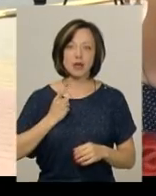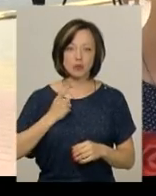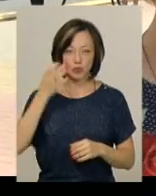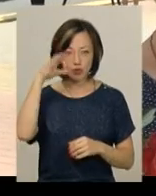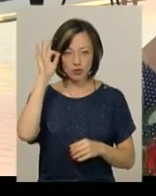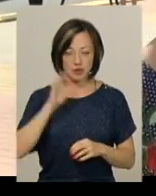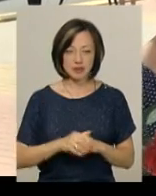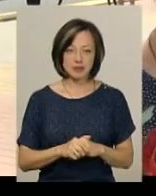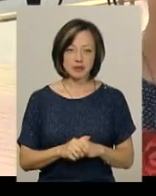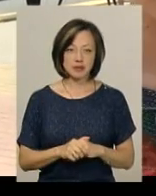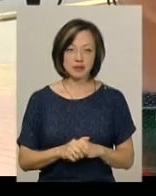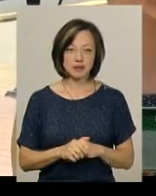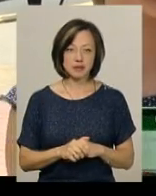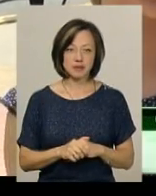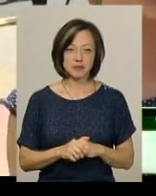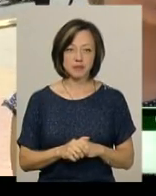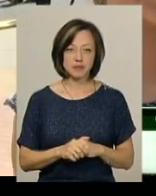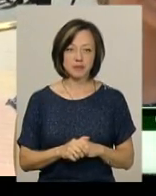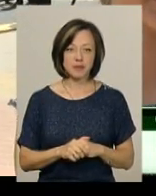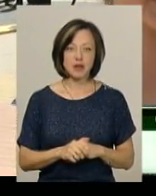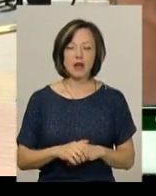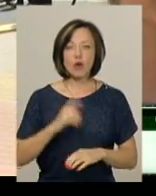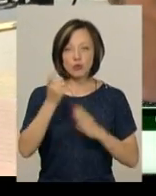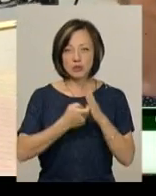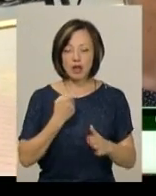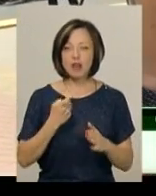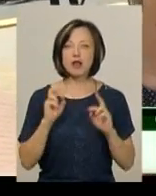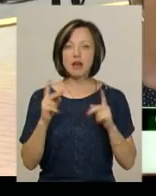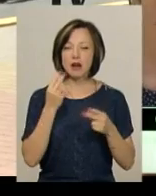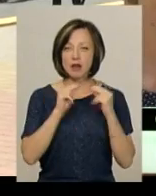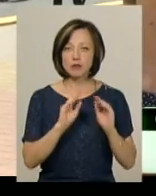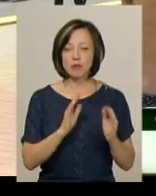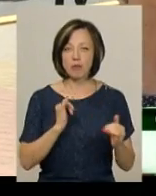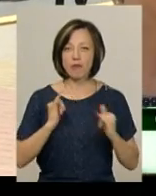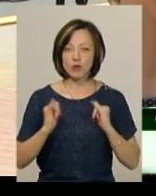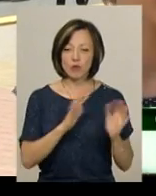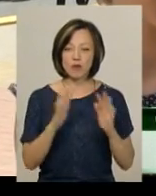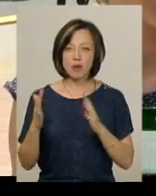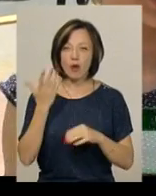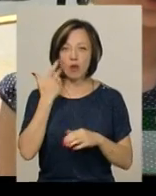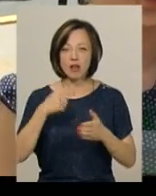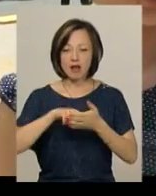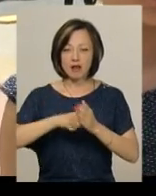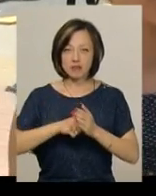Знала більше, як поводитись у випадках, наприклад, коли злодії відкривають квартиру.